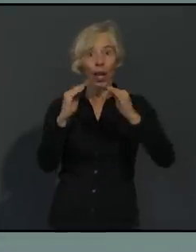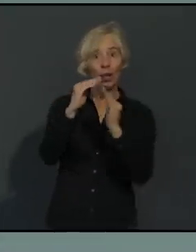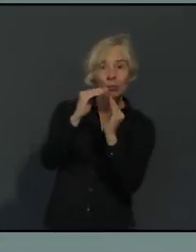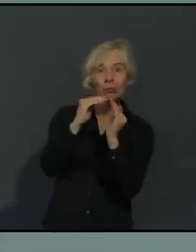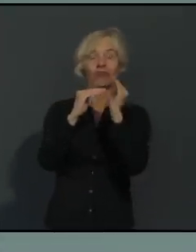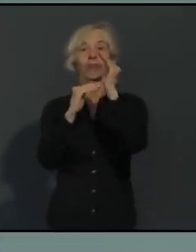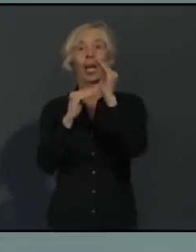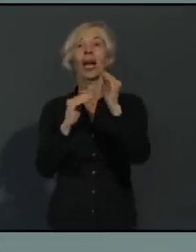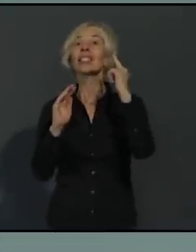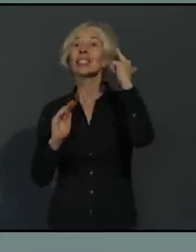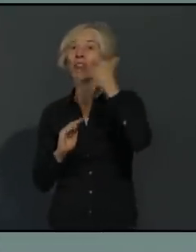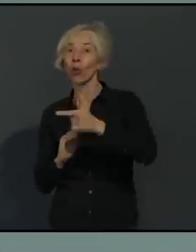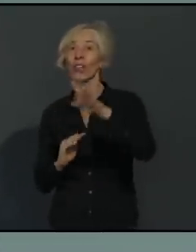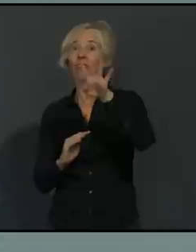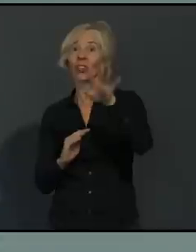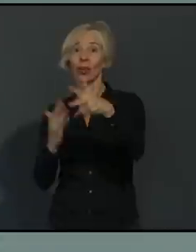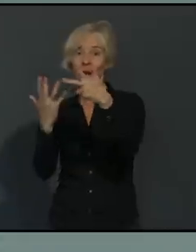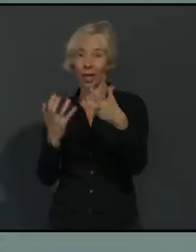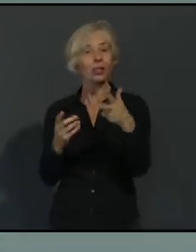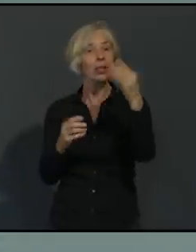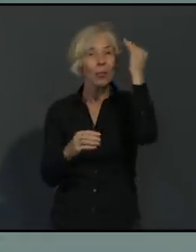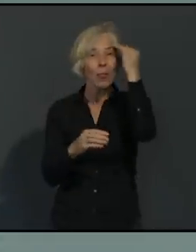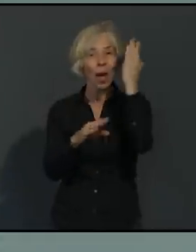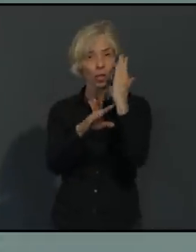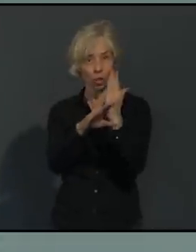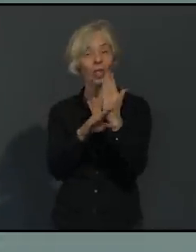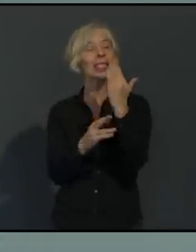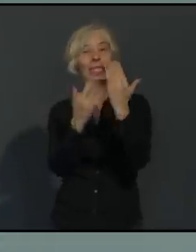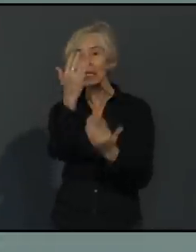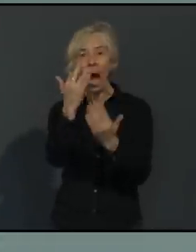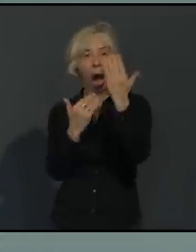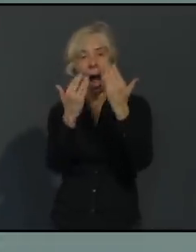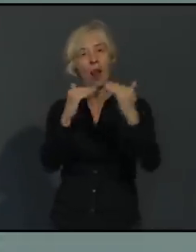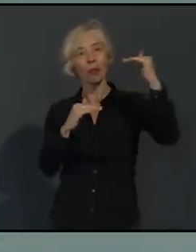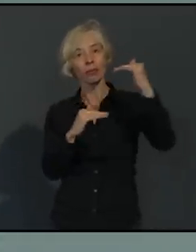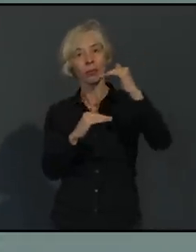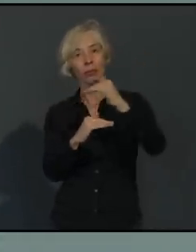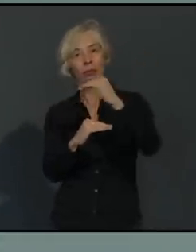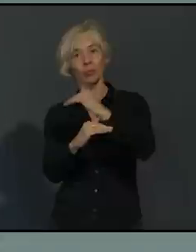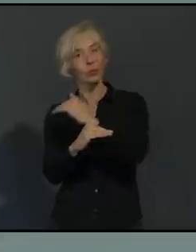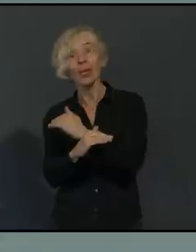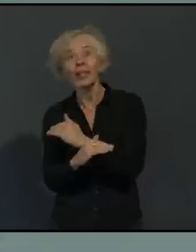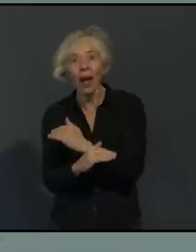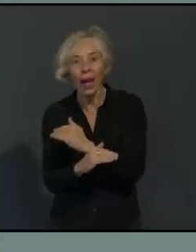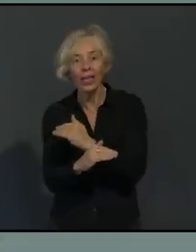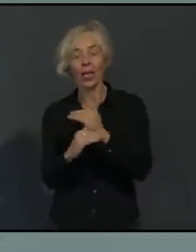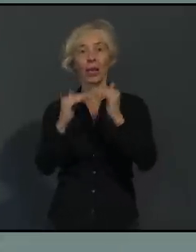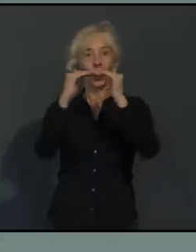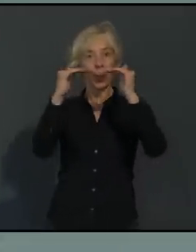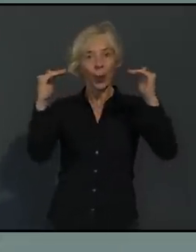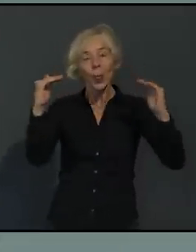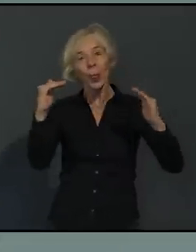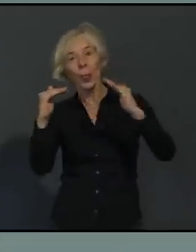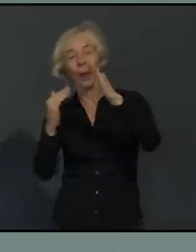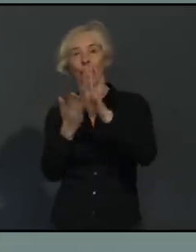Und vor allem, wenn ich mir auch anschaue, wie viele Menschen inzwischen verstorben sind, inzwischen sind es 57, dann zeigt